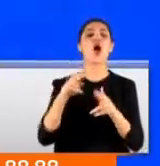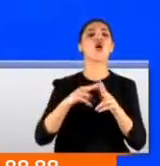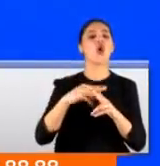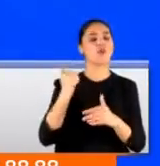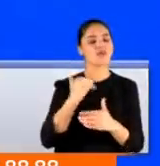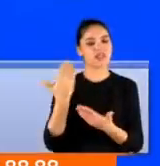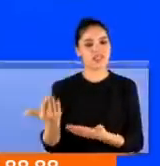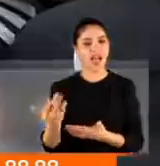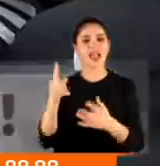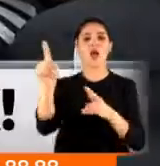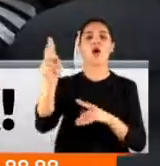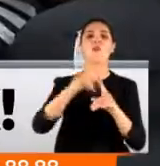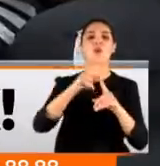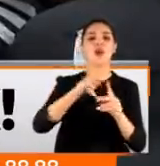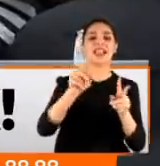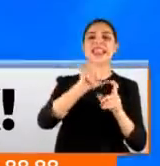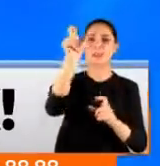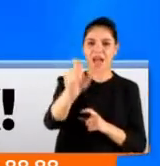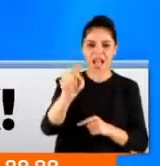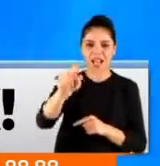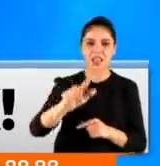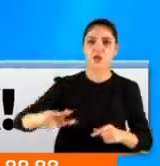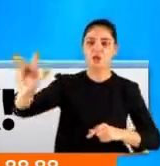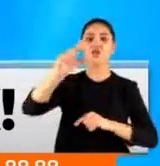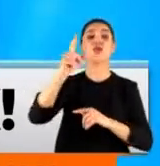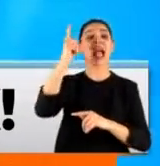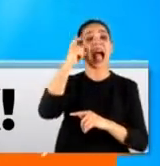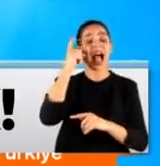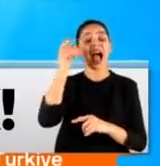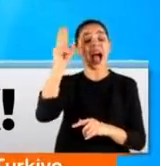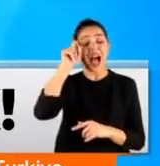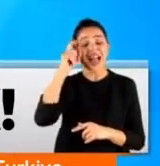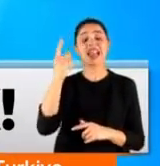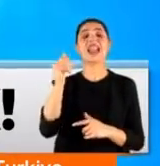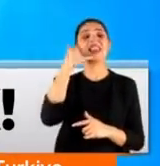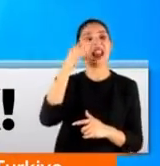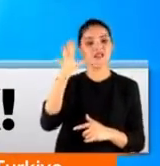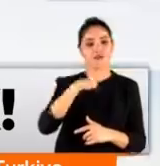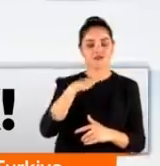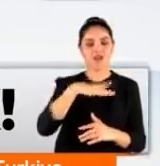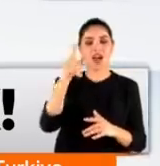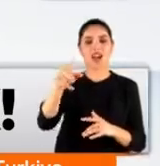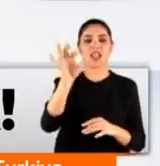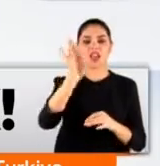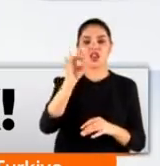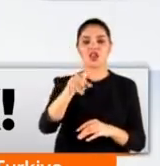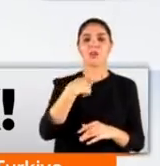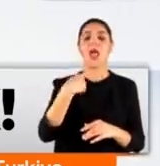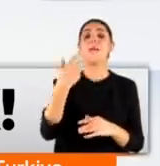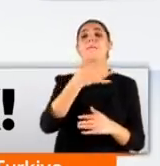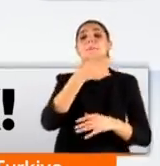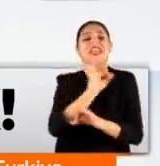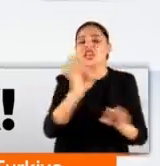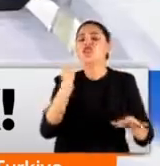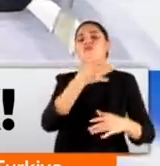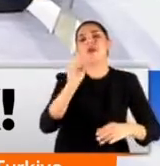geldiniz. Sibel Karakaya'dan polis memurumuz. Hoş geldiniz. Lütfen akıllı telefonu olan tüm hanımlar da telefonlarını ellerine alsınlar. Ben şimdi hiç bilmiyorum bunu. Sen şimdi hiç